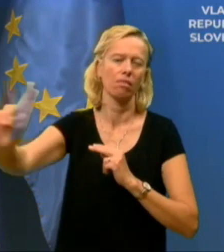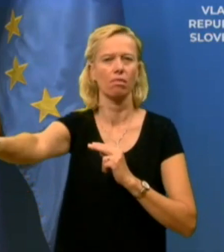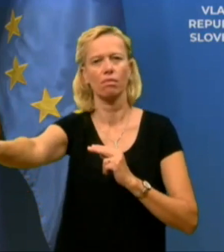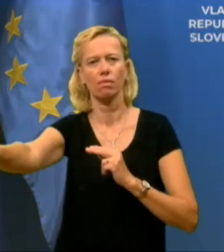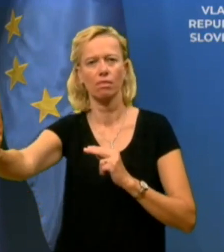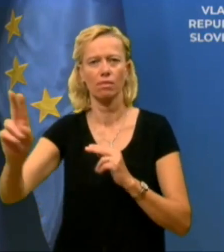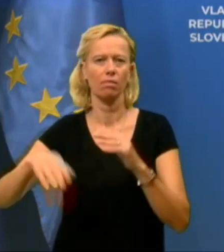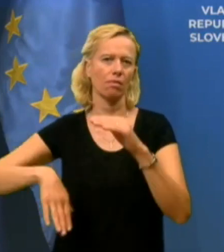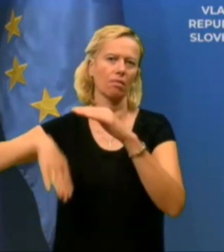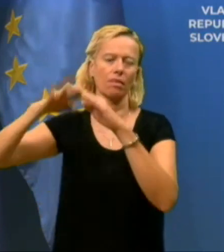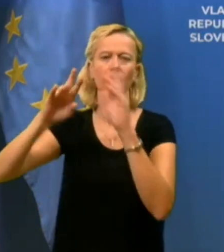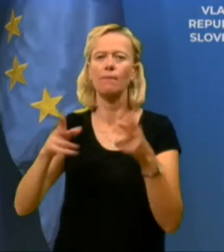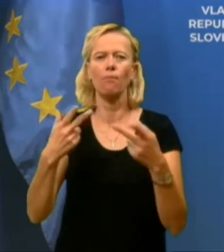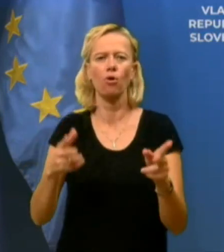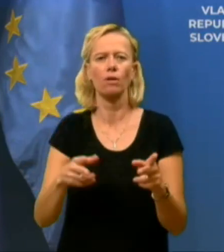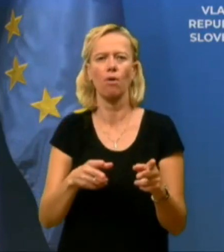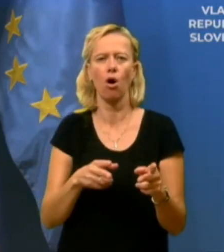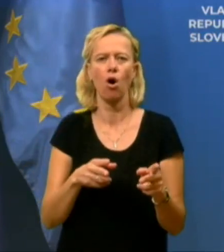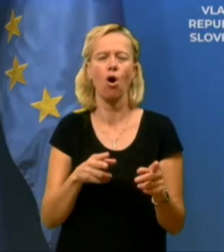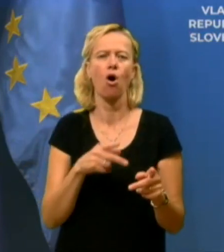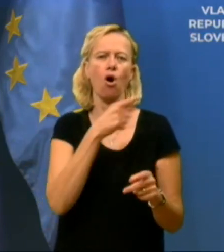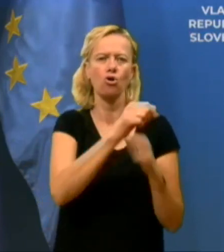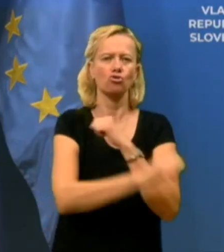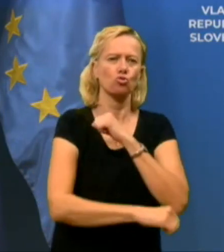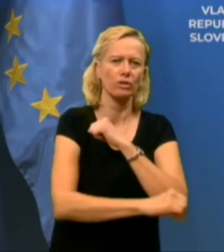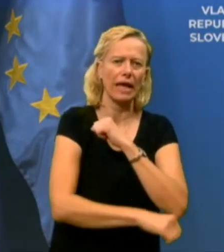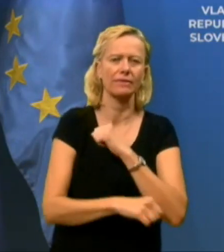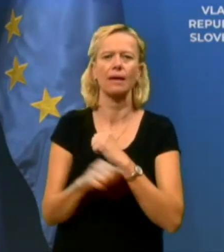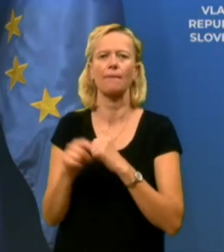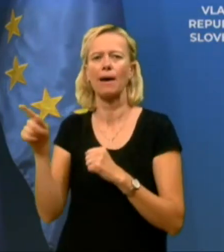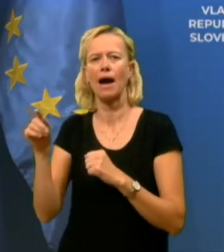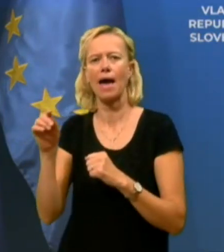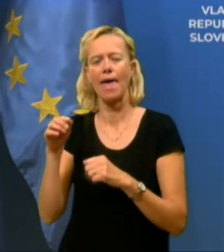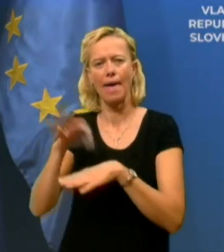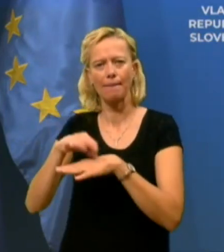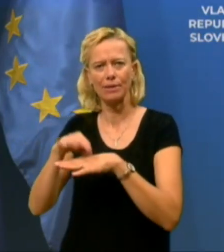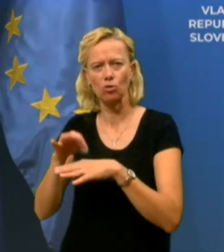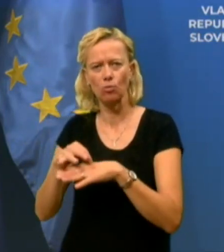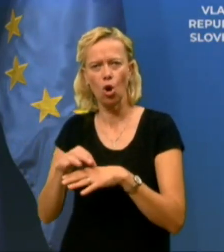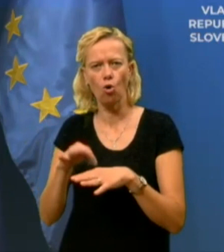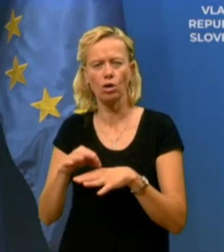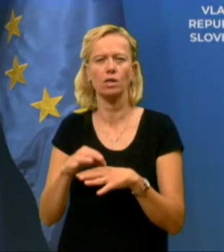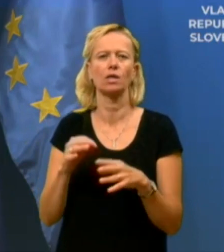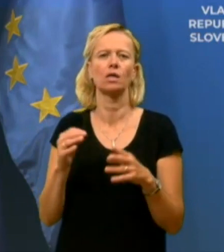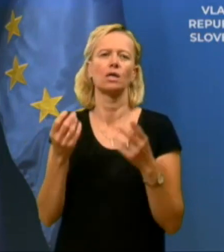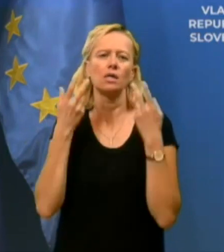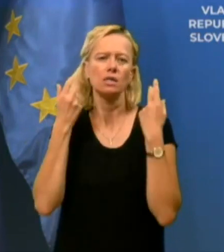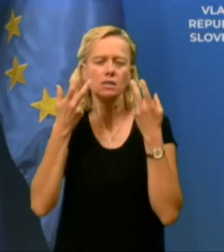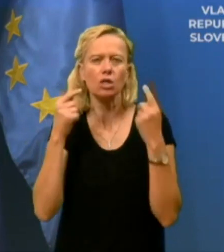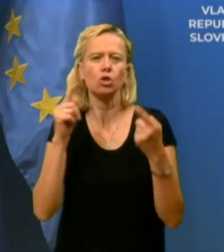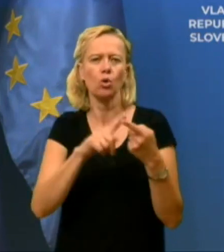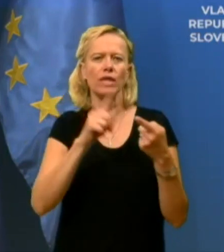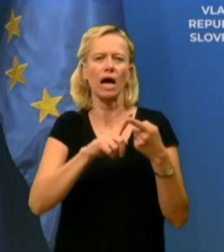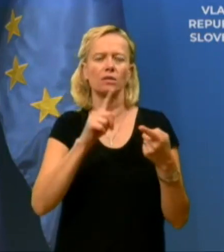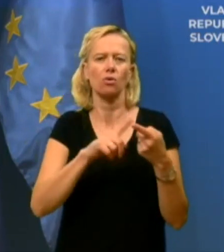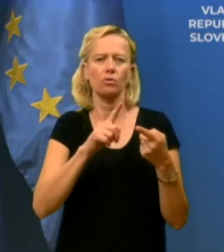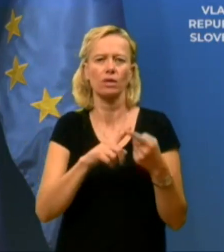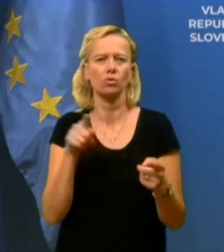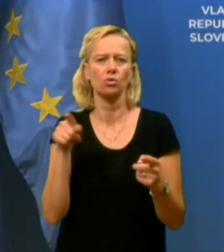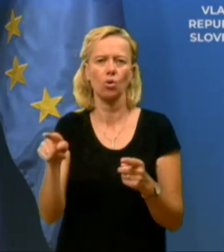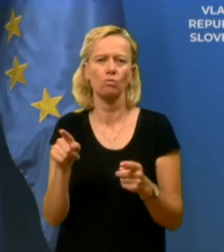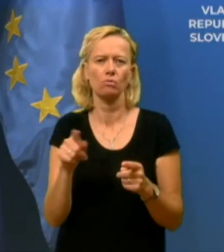Namoramo zdaj sam štancat študente in epidemiologe in da bomo te številke v nedogled samo iskali kontakte. To samostojno ne gre, to je